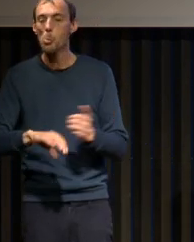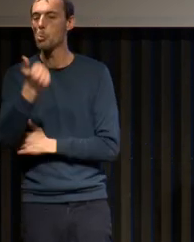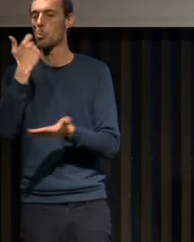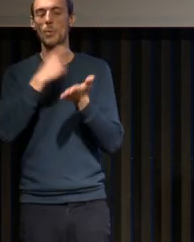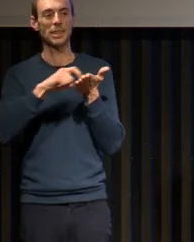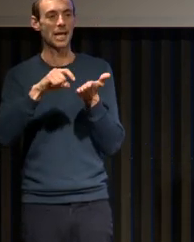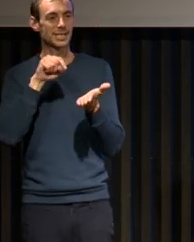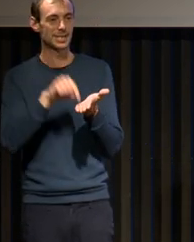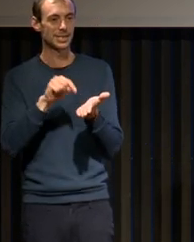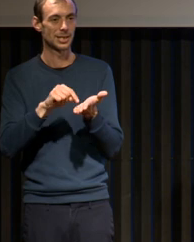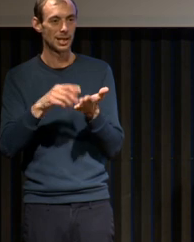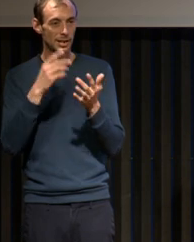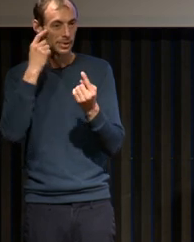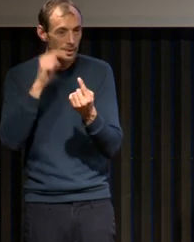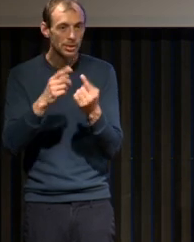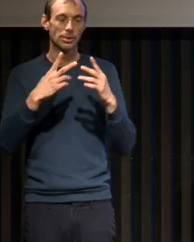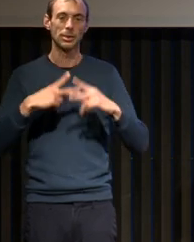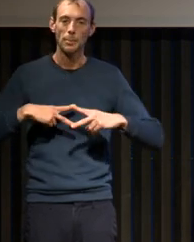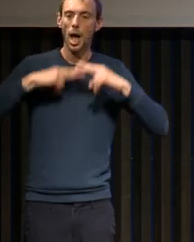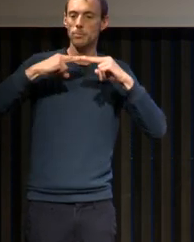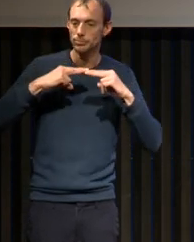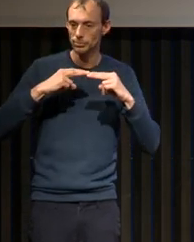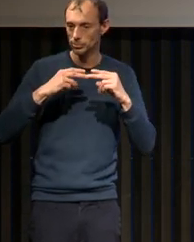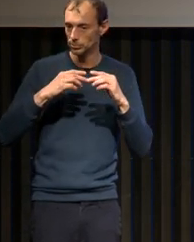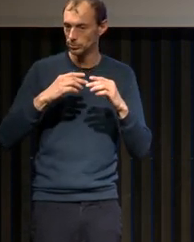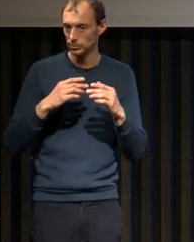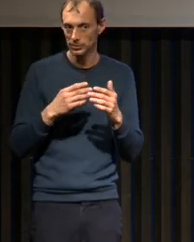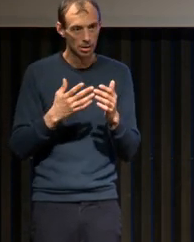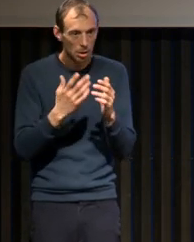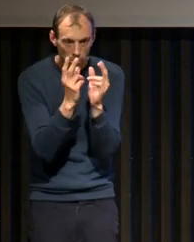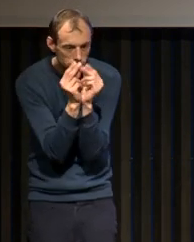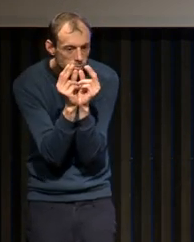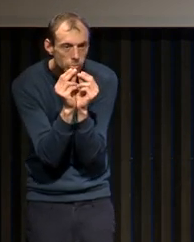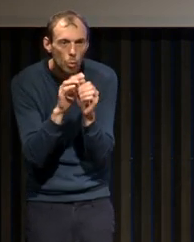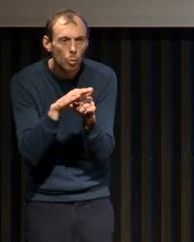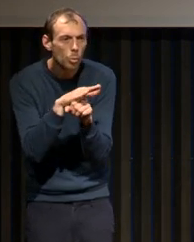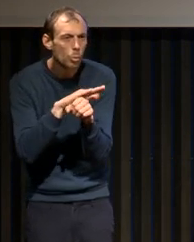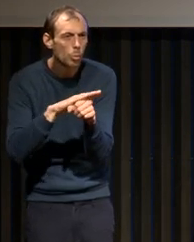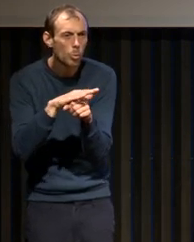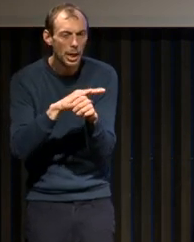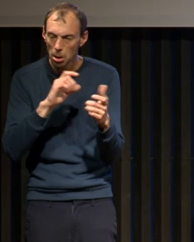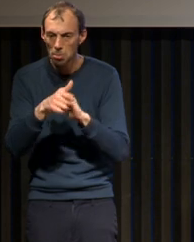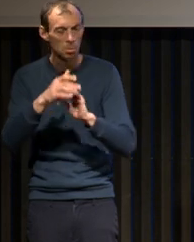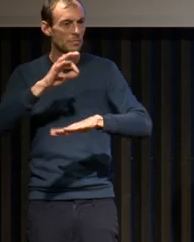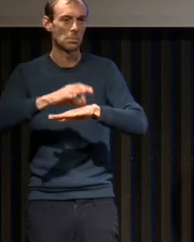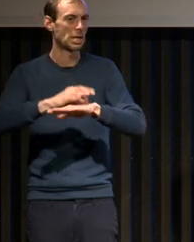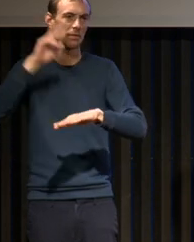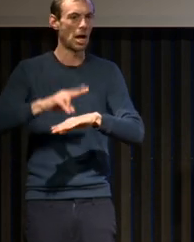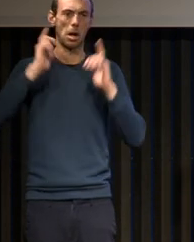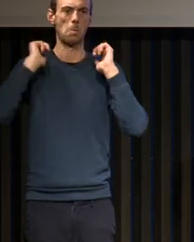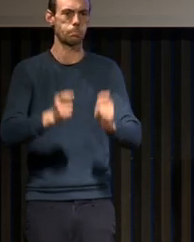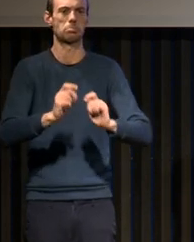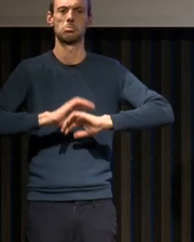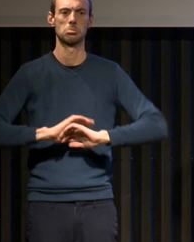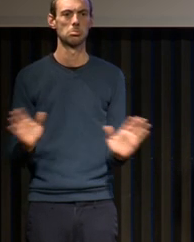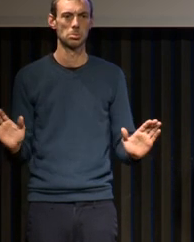ce qui est nécessaire pour comprendre comment le syndrome d'apnée obstructive du sommeil va être conceptualisé comme une vraie maladie dedans. Lors